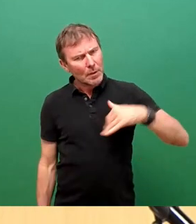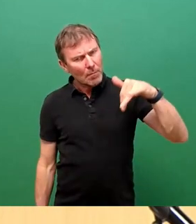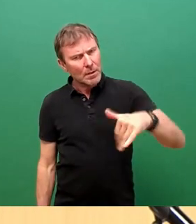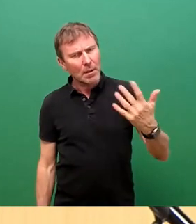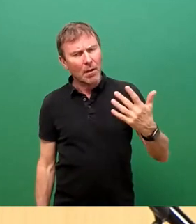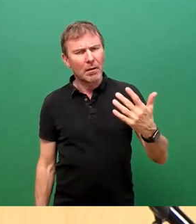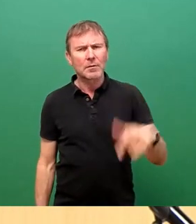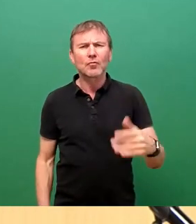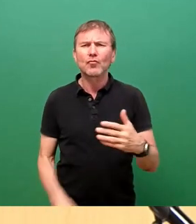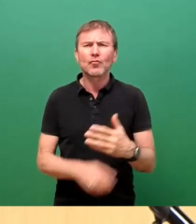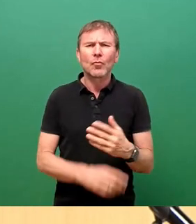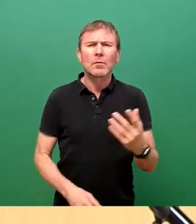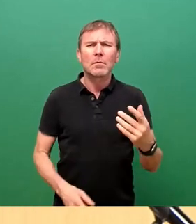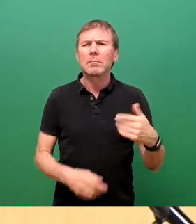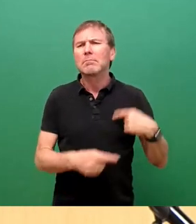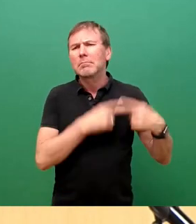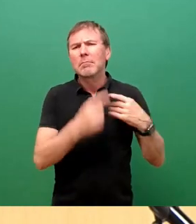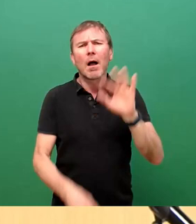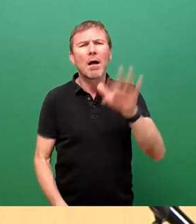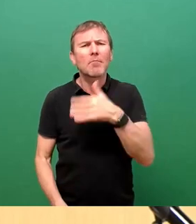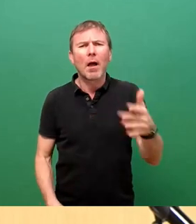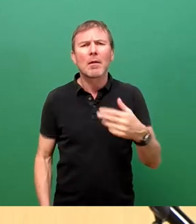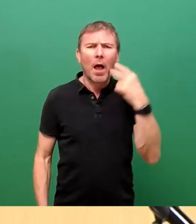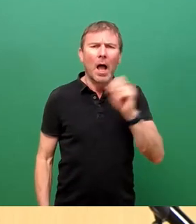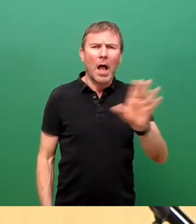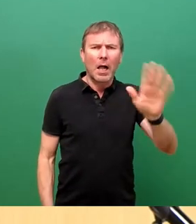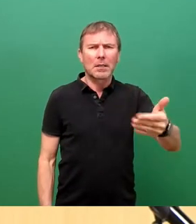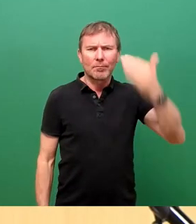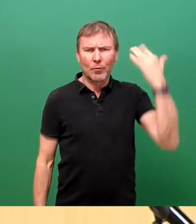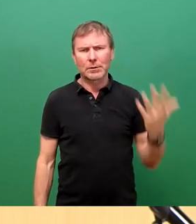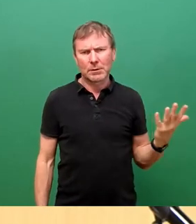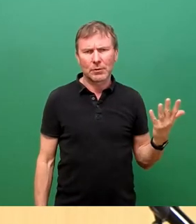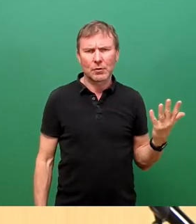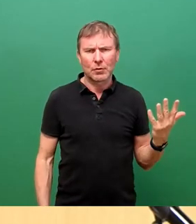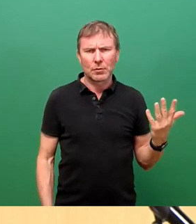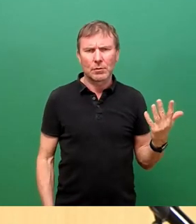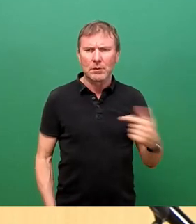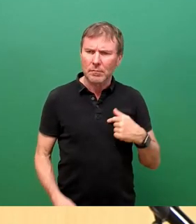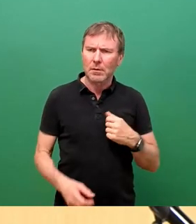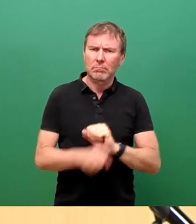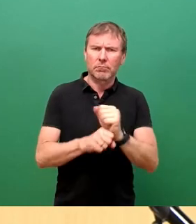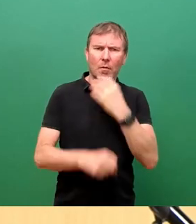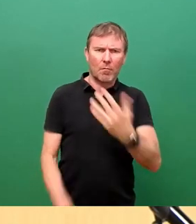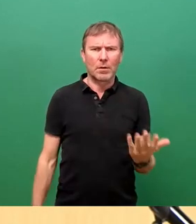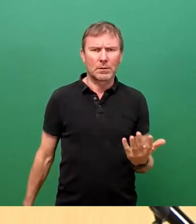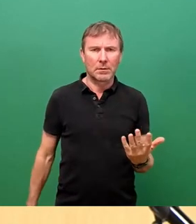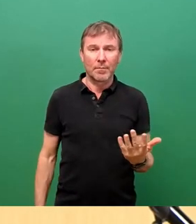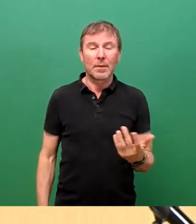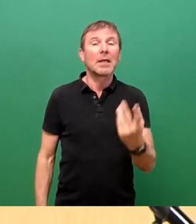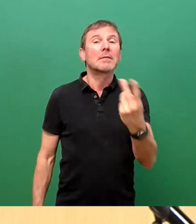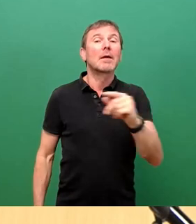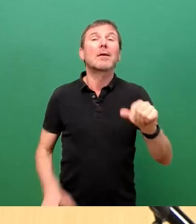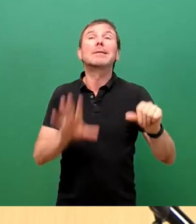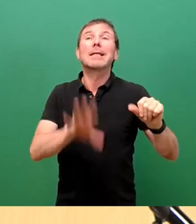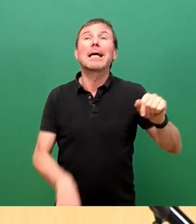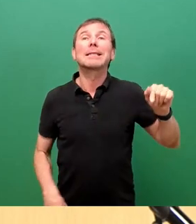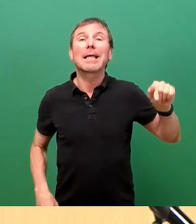gekommene Planung vertreten und verfechten müssen. Wir haben im Prinzip 2016 unter ganz anderen